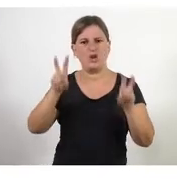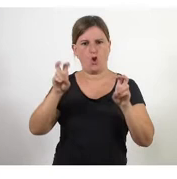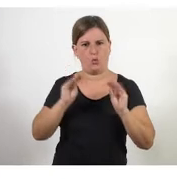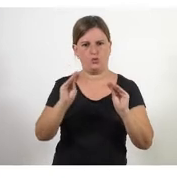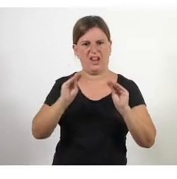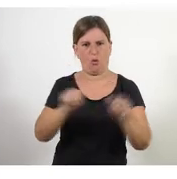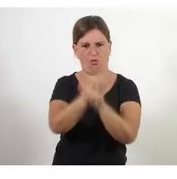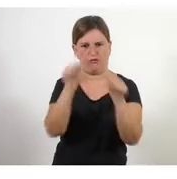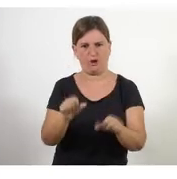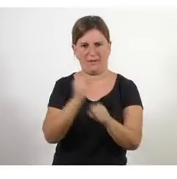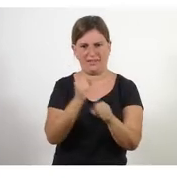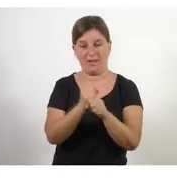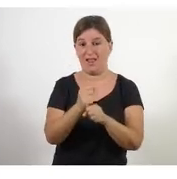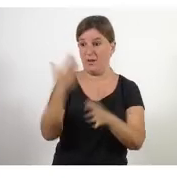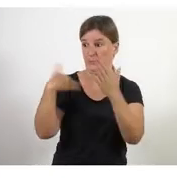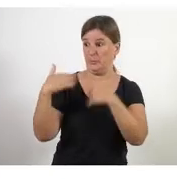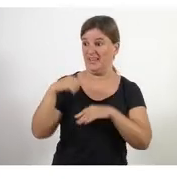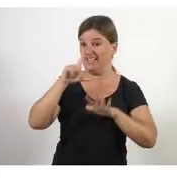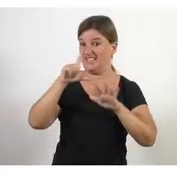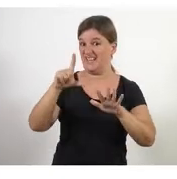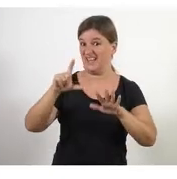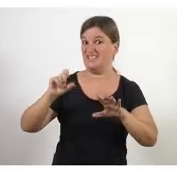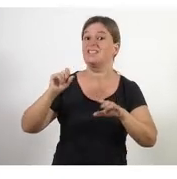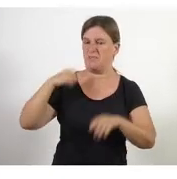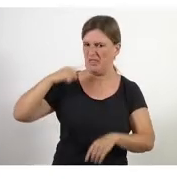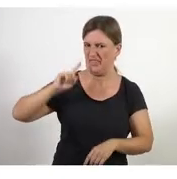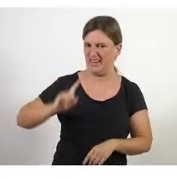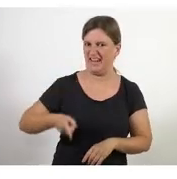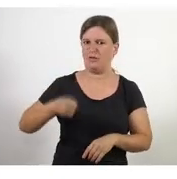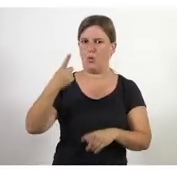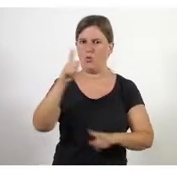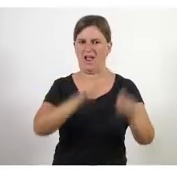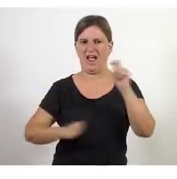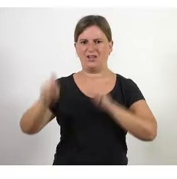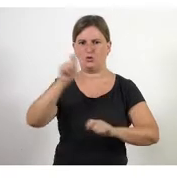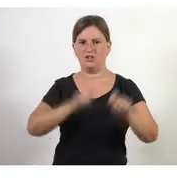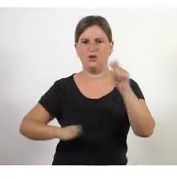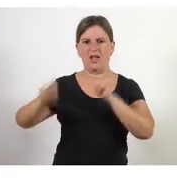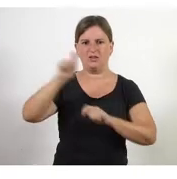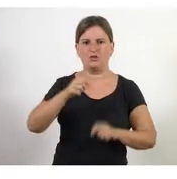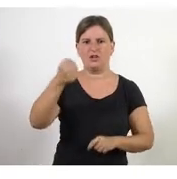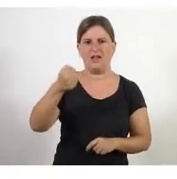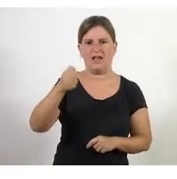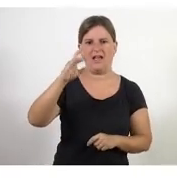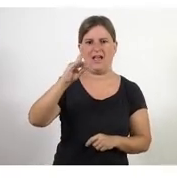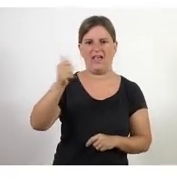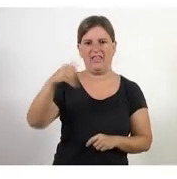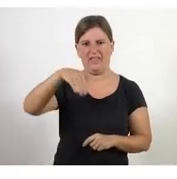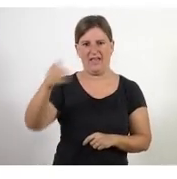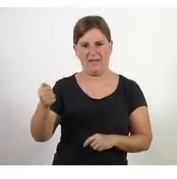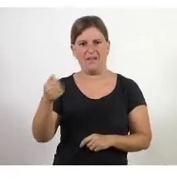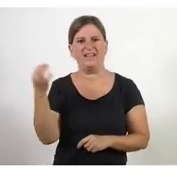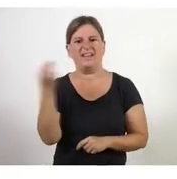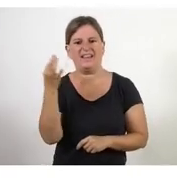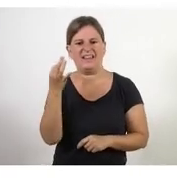I vaig ser durant 7 anys director d'una organització social, d'una associació, l'Associació Adama, que era bàsicament una